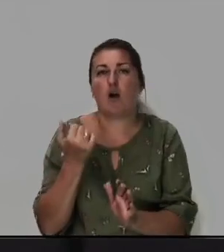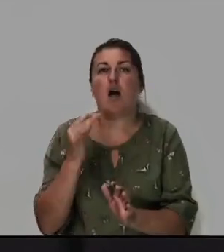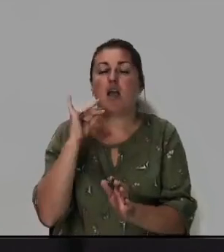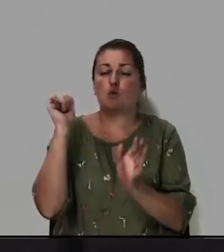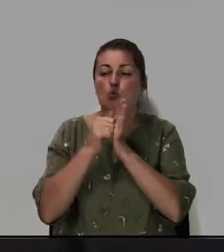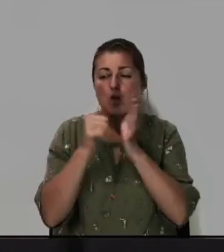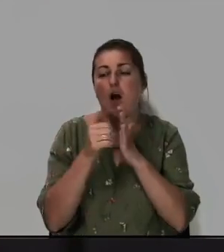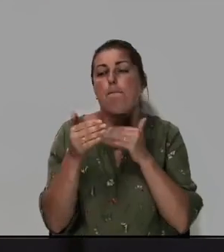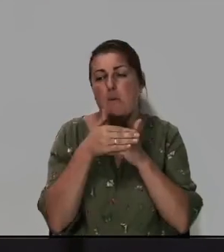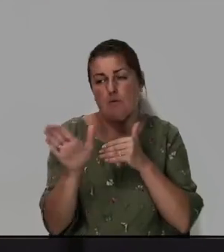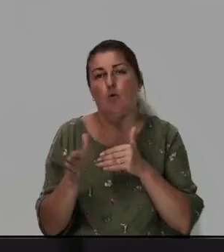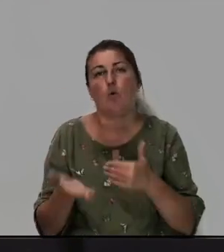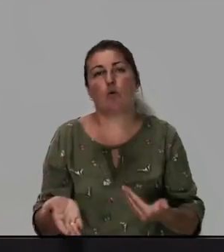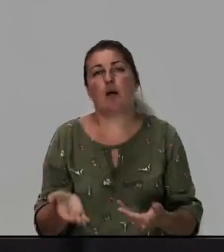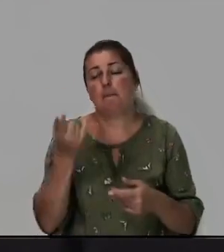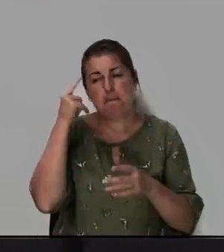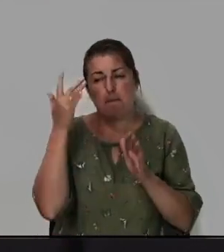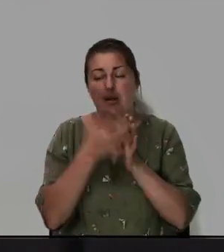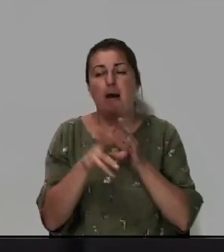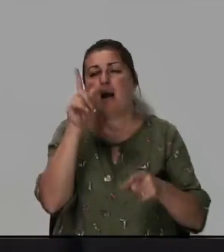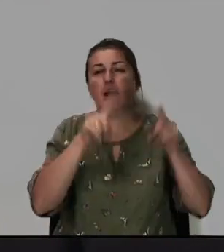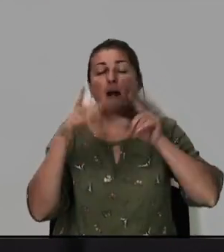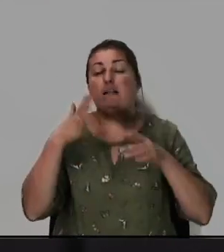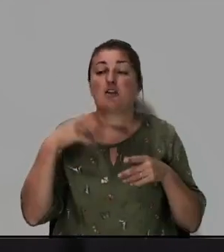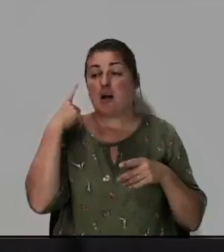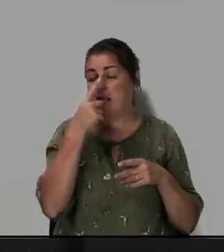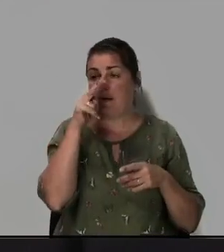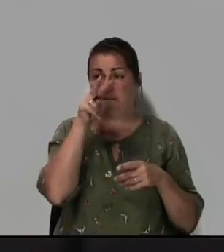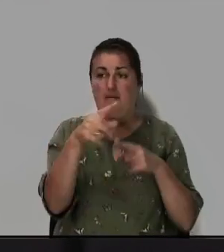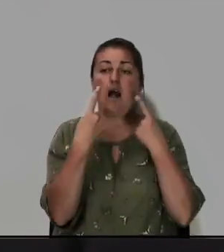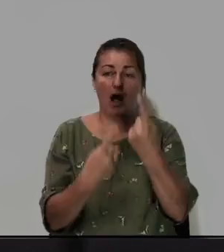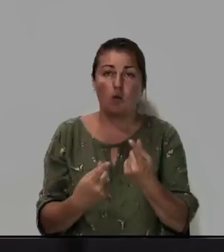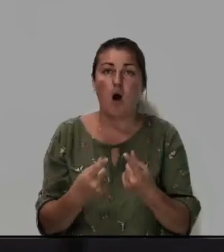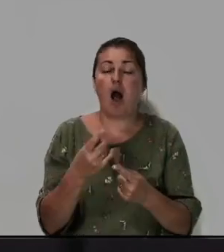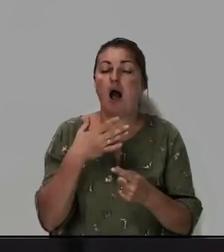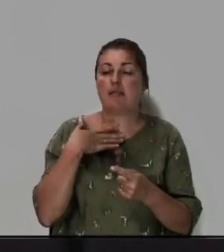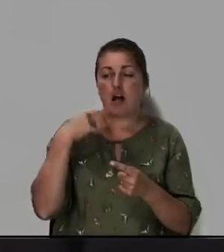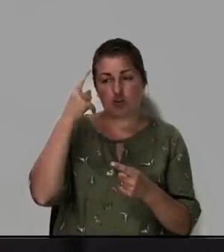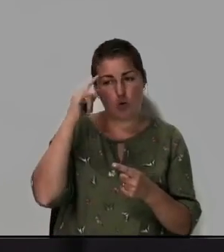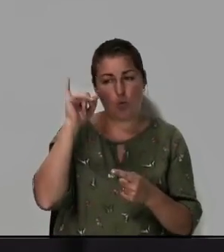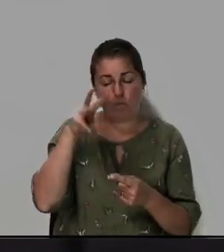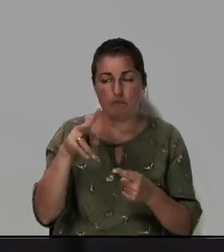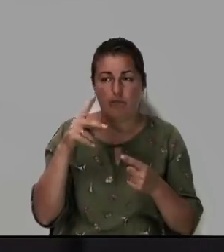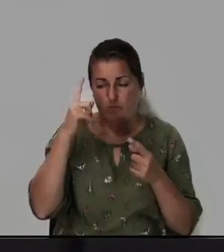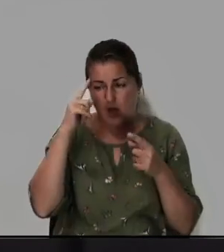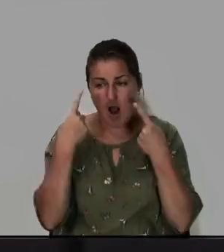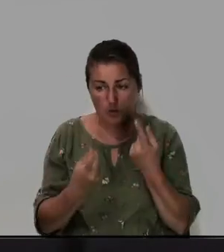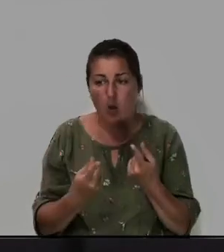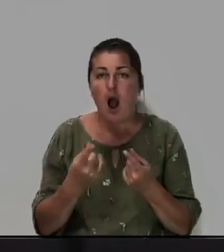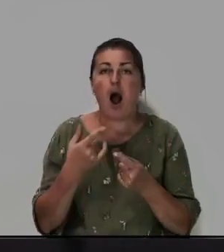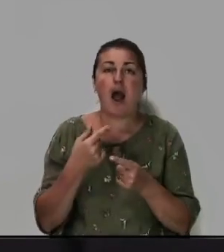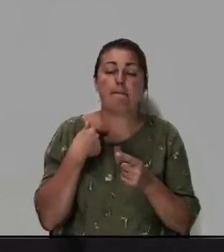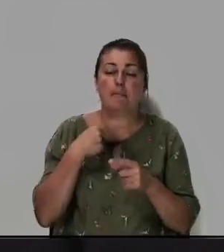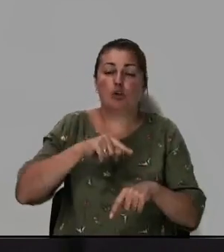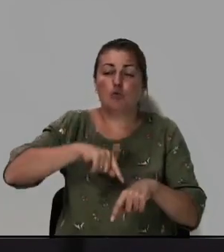стучащему отворят. Понимаете, иногда наши глаза видят одно, и наш разум видит одно, и мы же